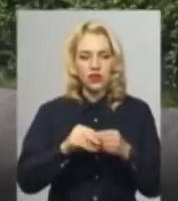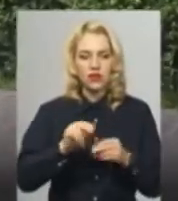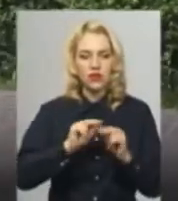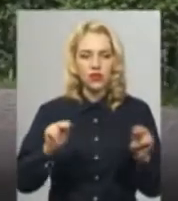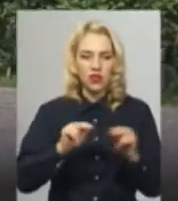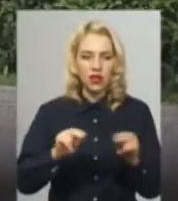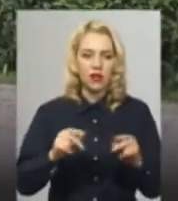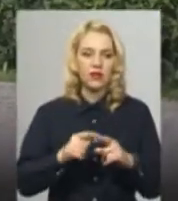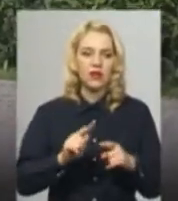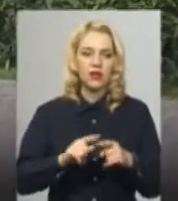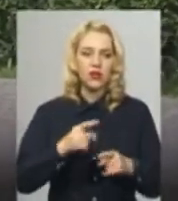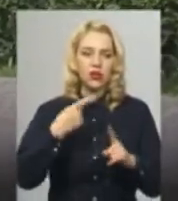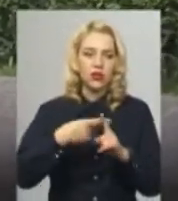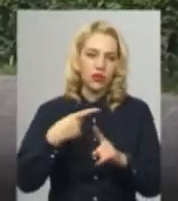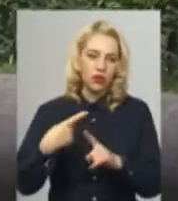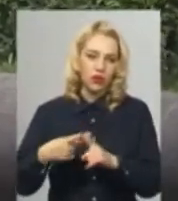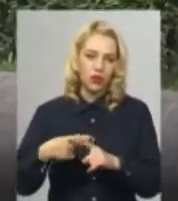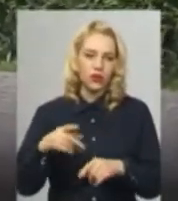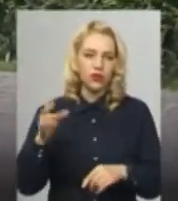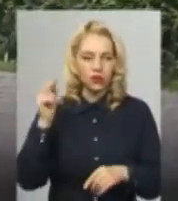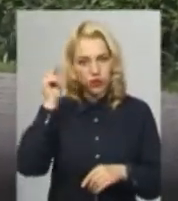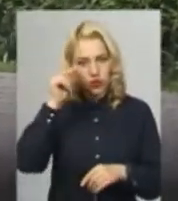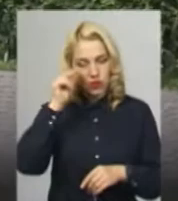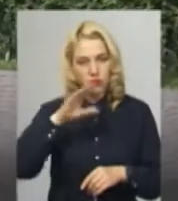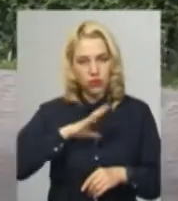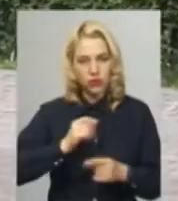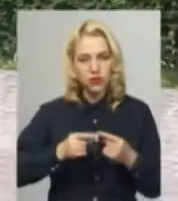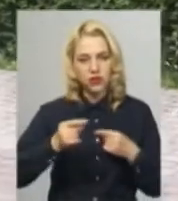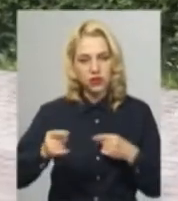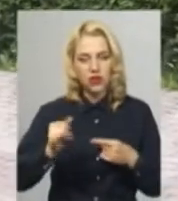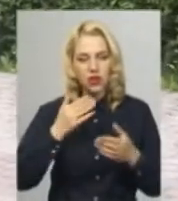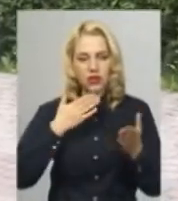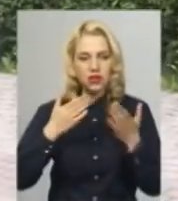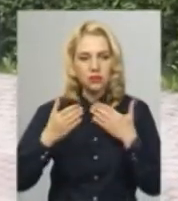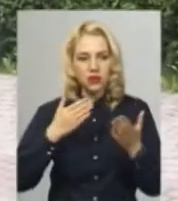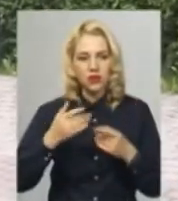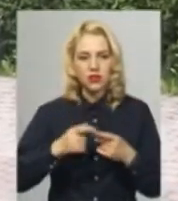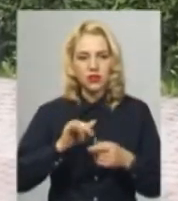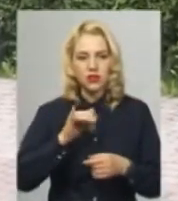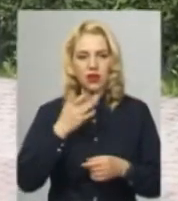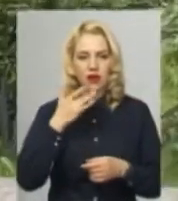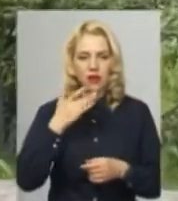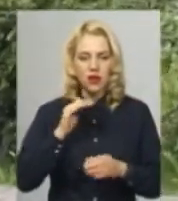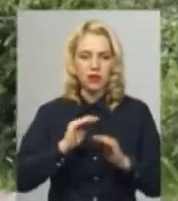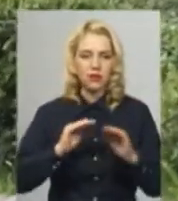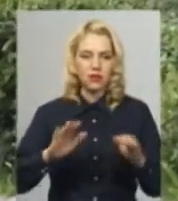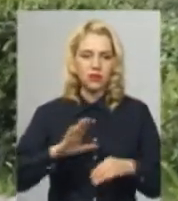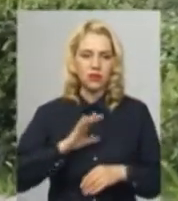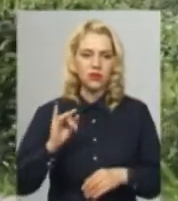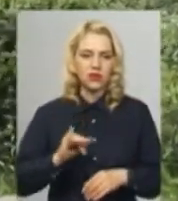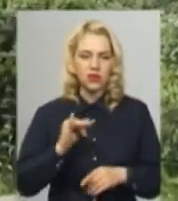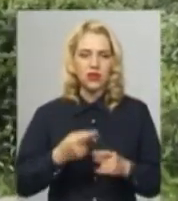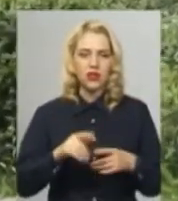предметниками, додатковою. Тобто вчили дистанційно, ну і спілкувалися з Америки, з дітьми, було цікаво. Вже